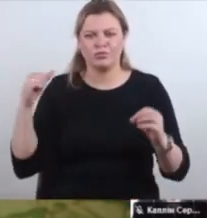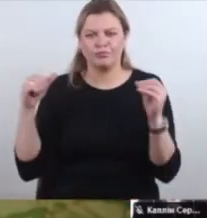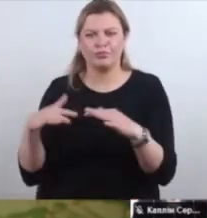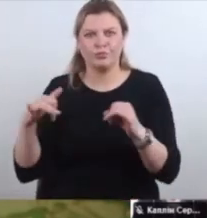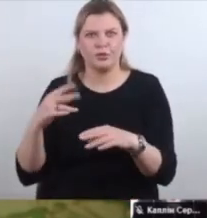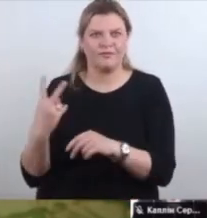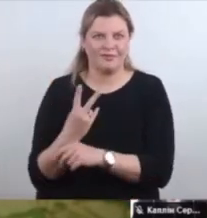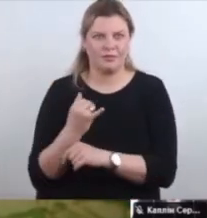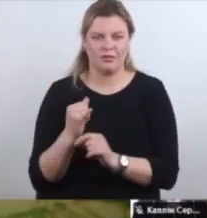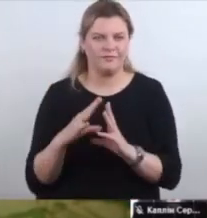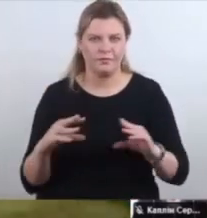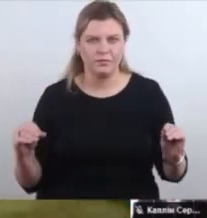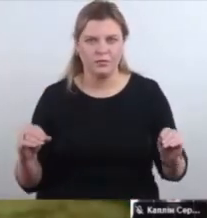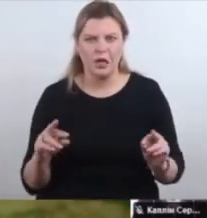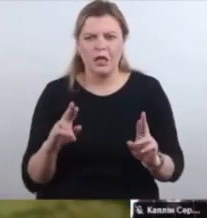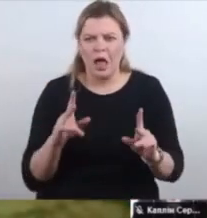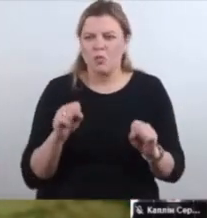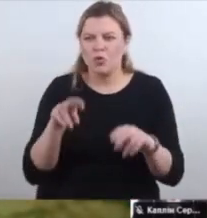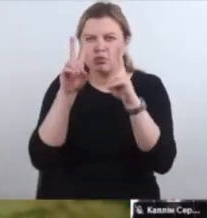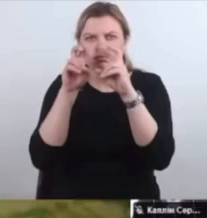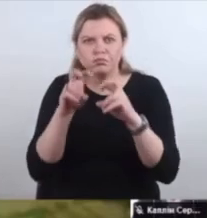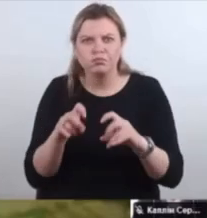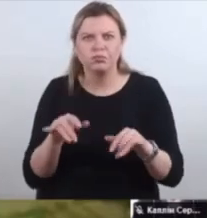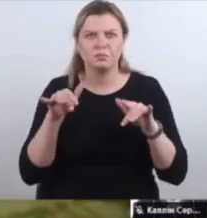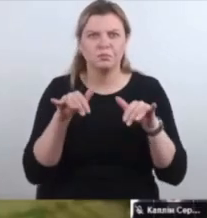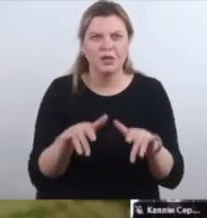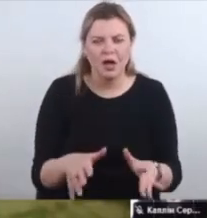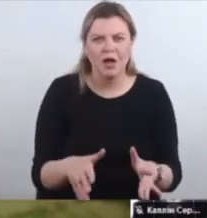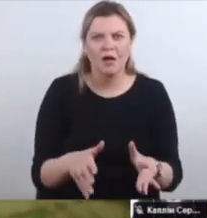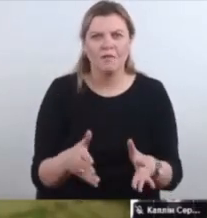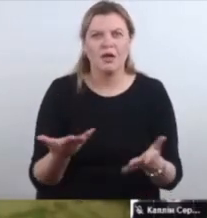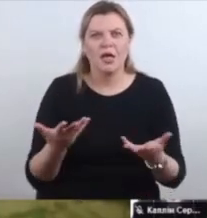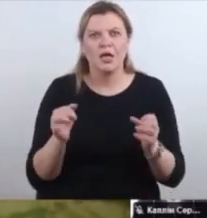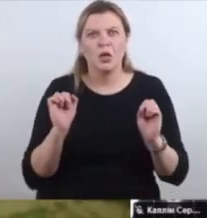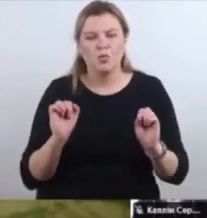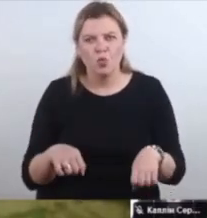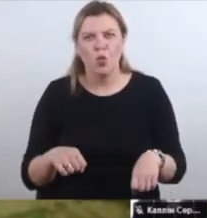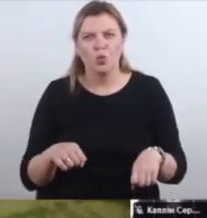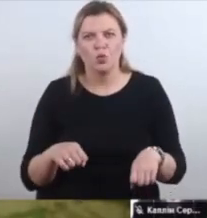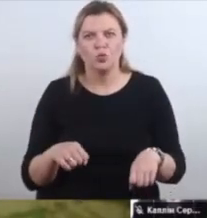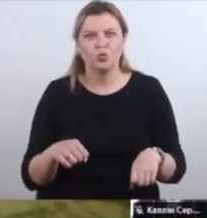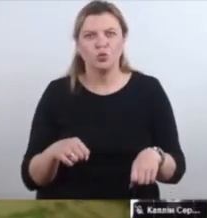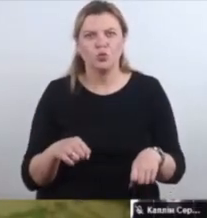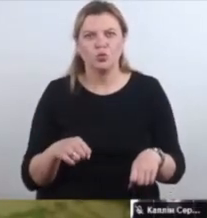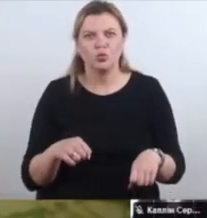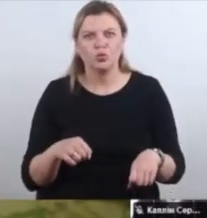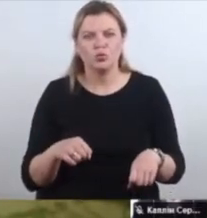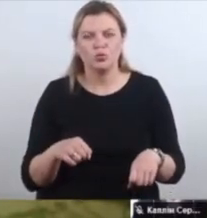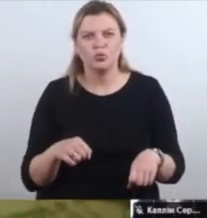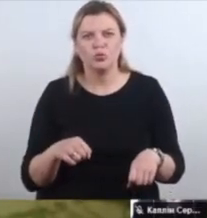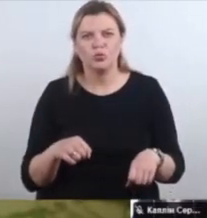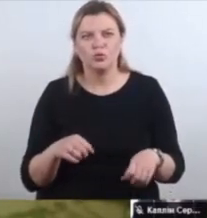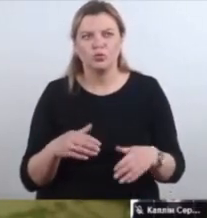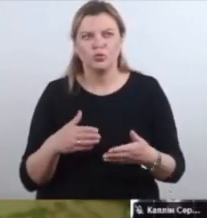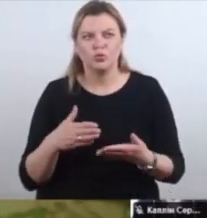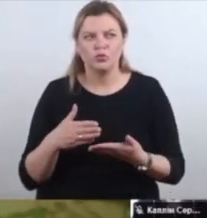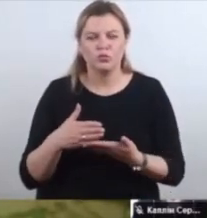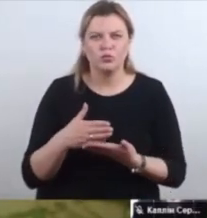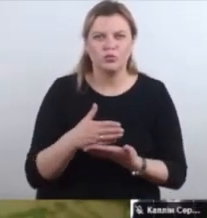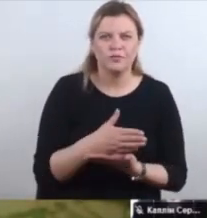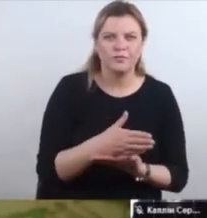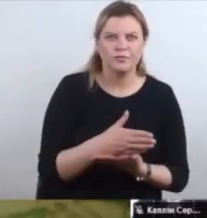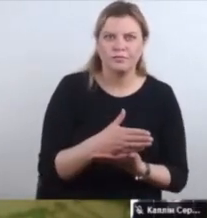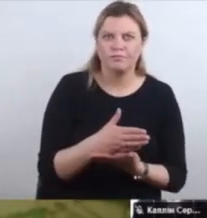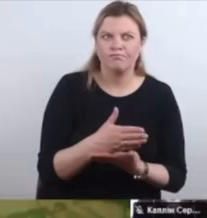на тому і все. Ну, як можна розслідувати справи, які можуть призвести і вийти на себе? Теж цікаве